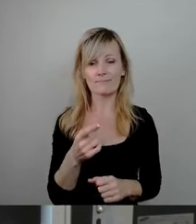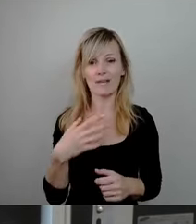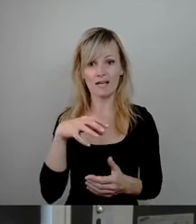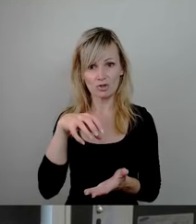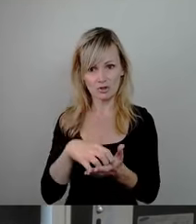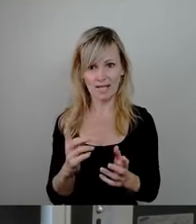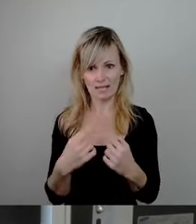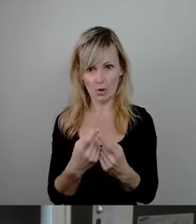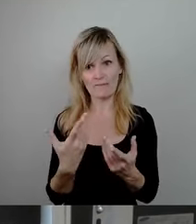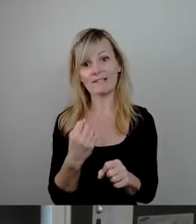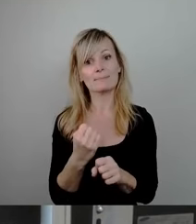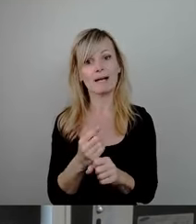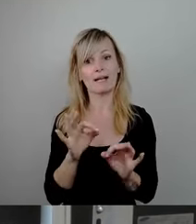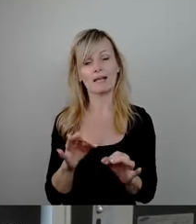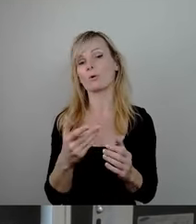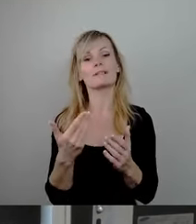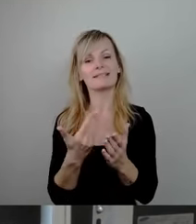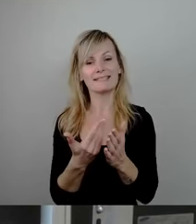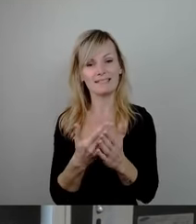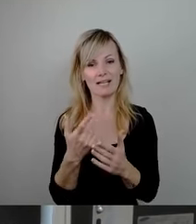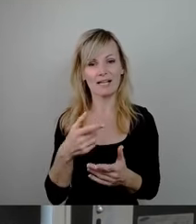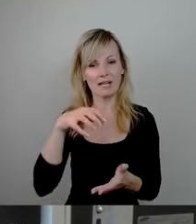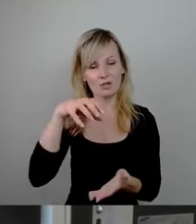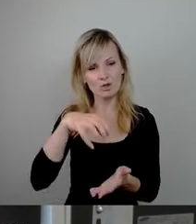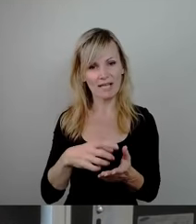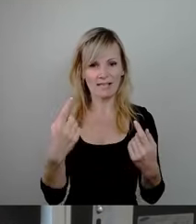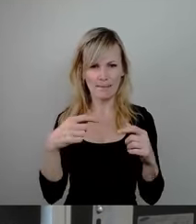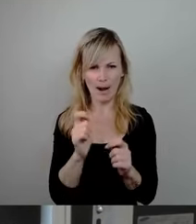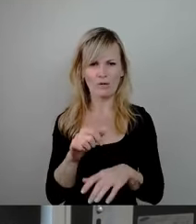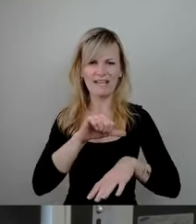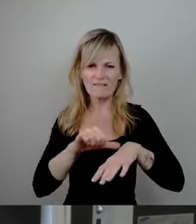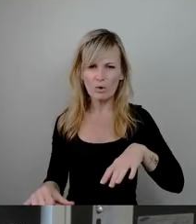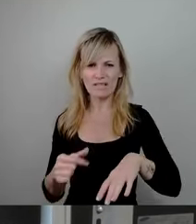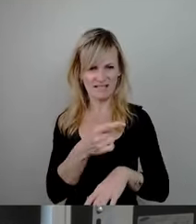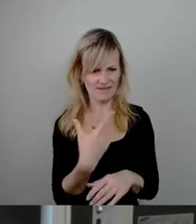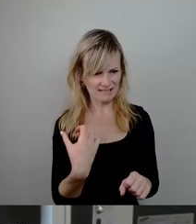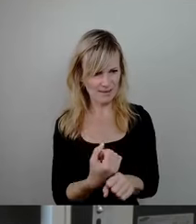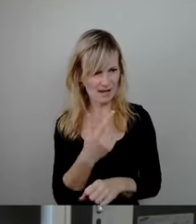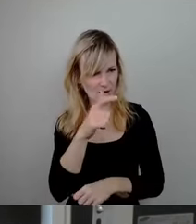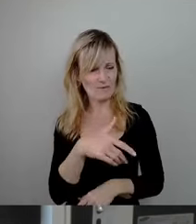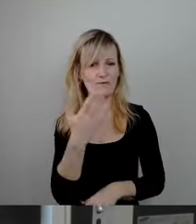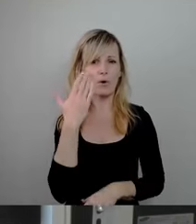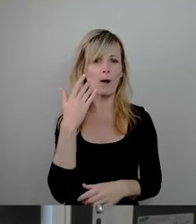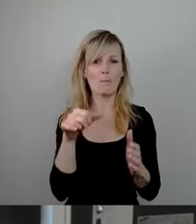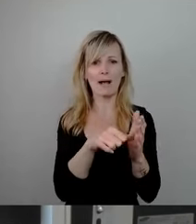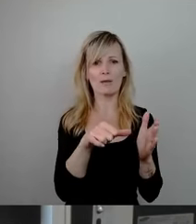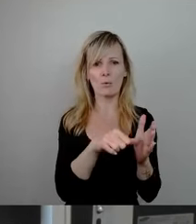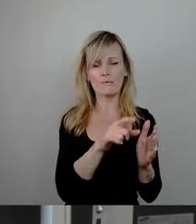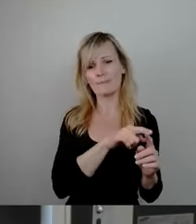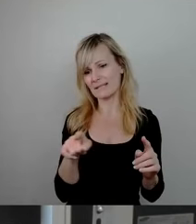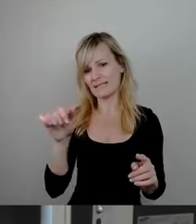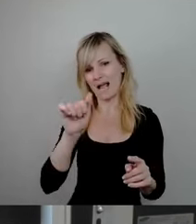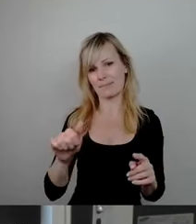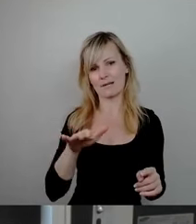Wie gehen wir mit dieser, ich nenne es immer städtebaulichen Wunde um, die vom Hauptbahnhof bis zum Albertplatz einmal